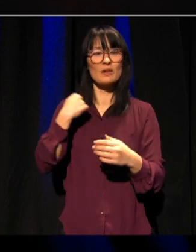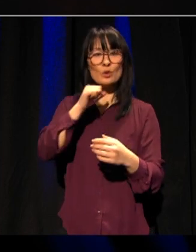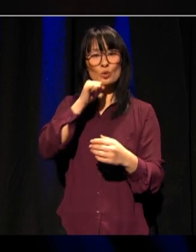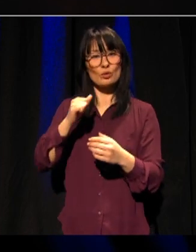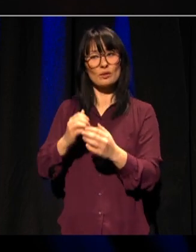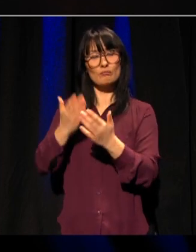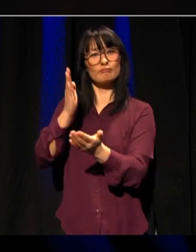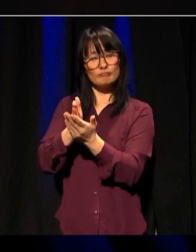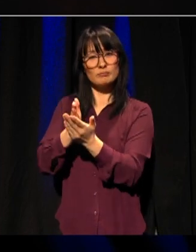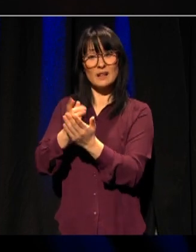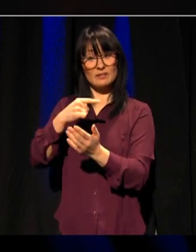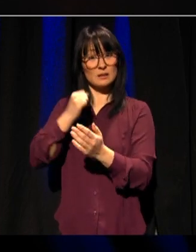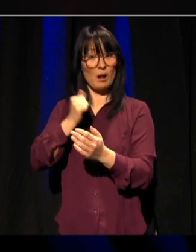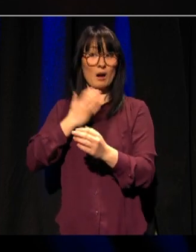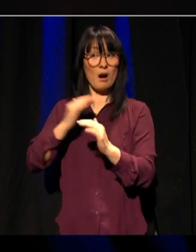ha.